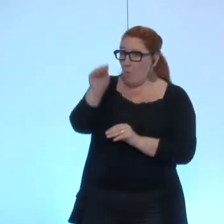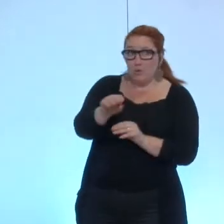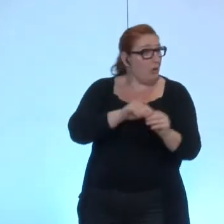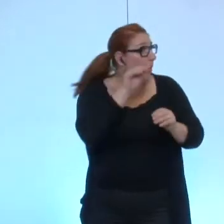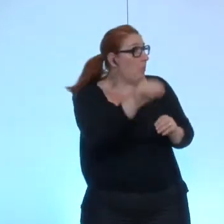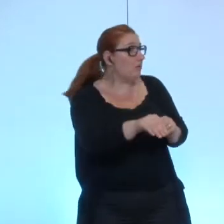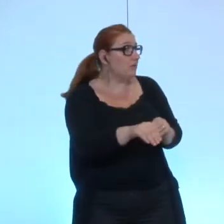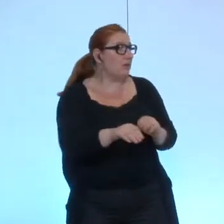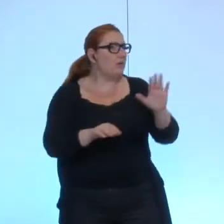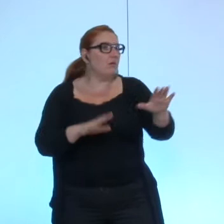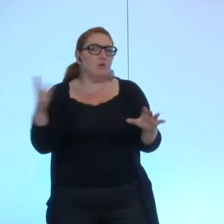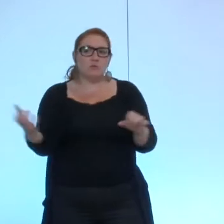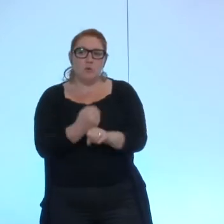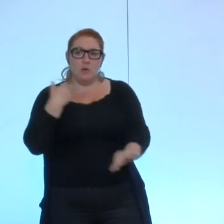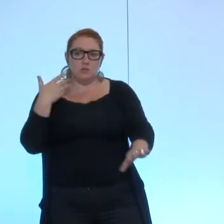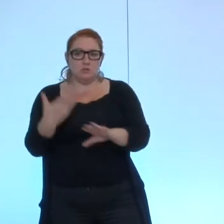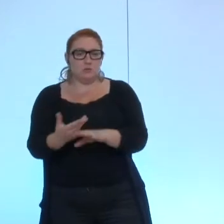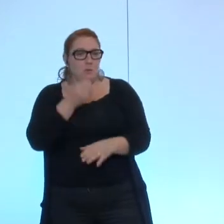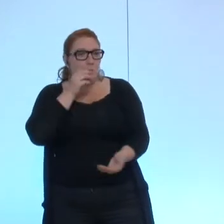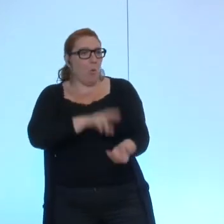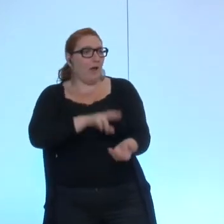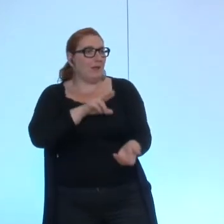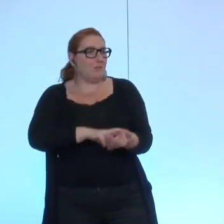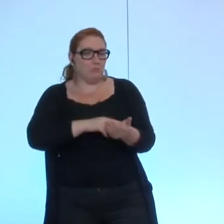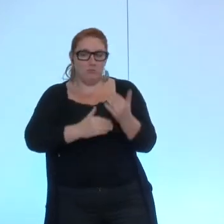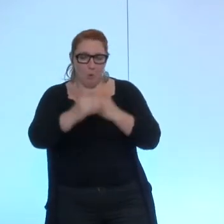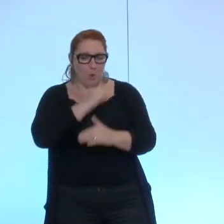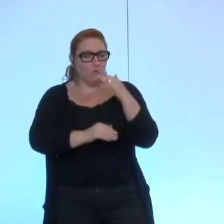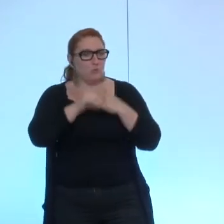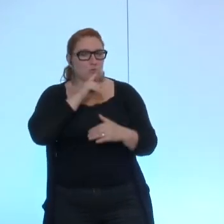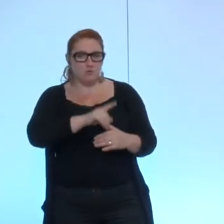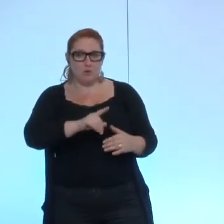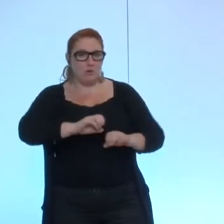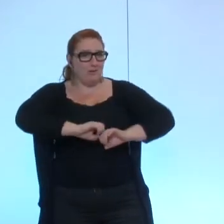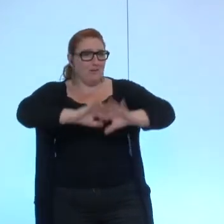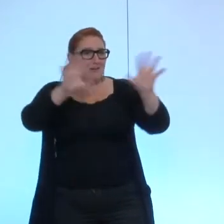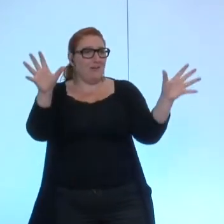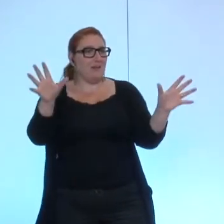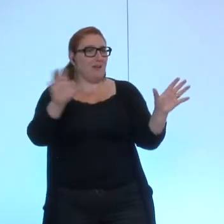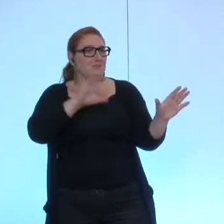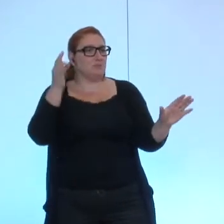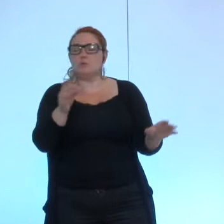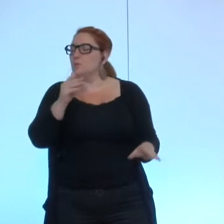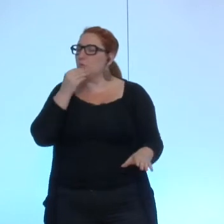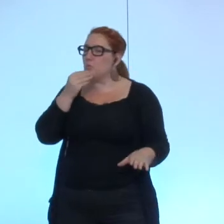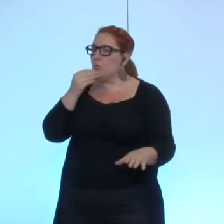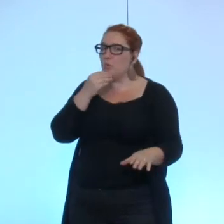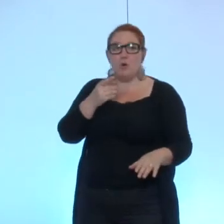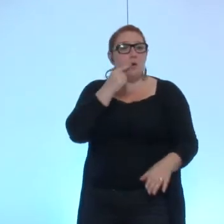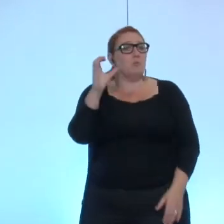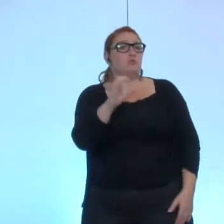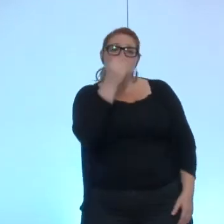c'est dommage jusqu'à présent nous avions un ordre du jour une clarté extrême monsieur Chamusier va nous dire qu'on n pas prévenu